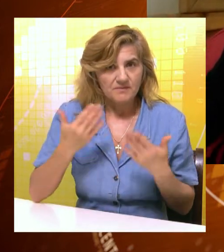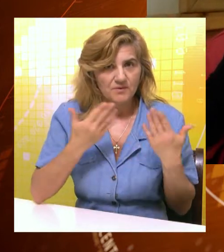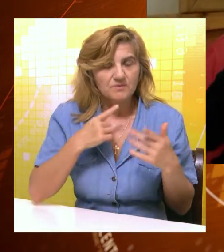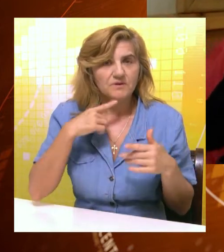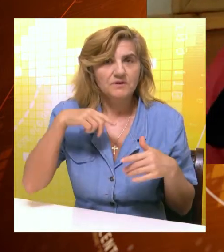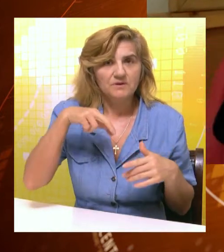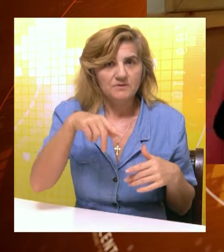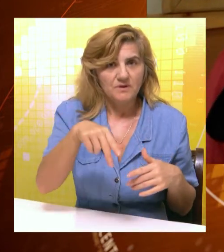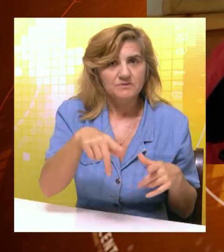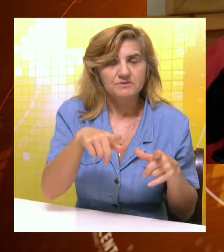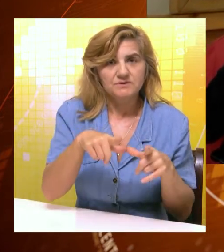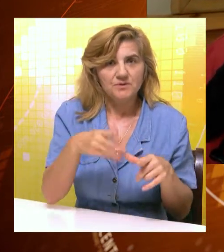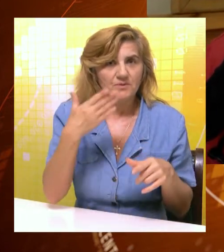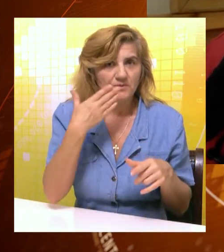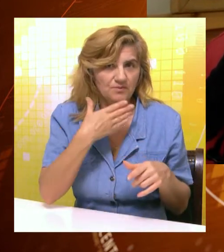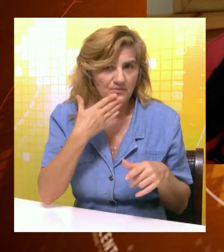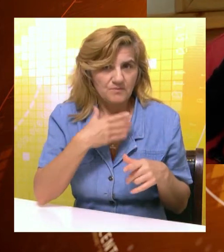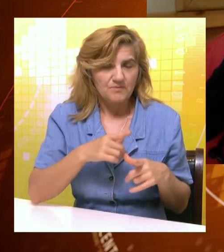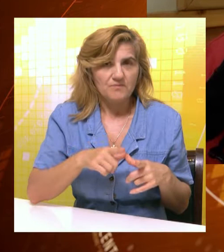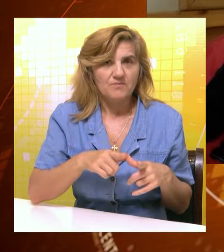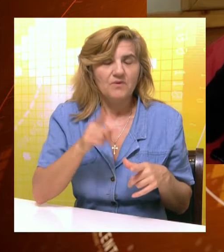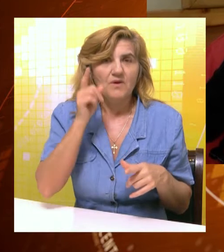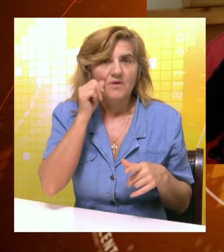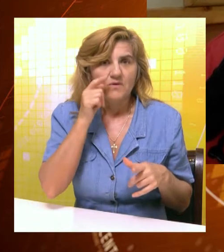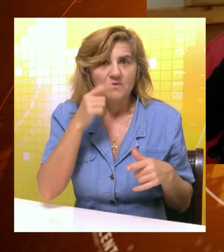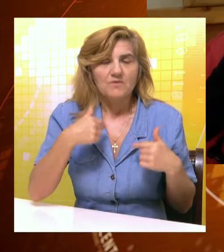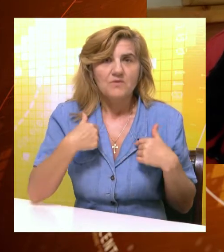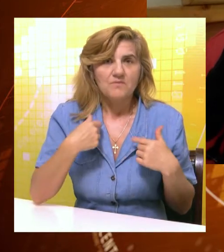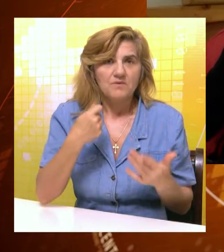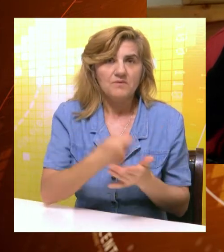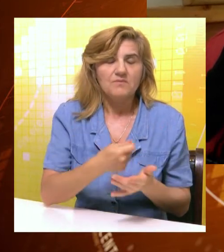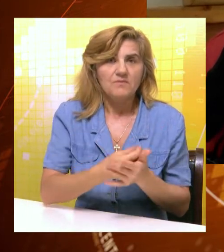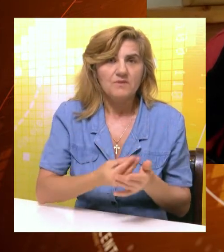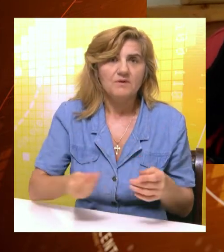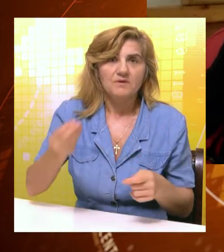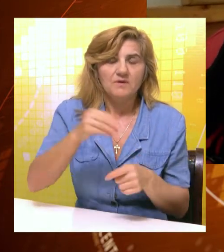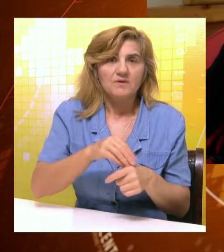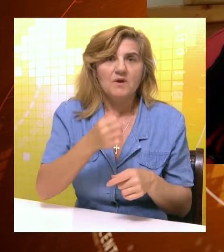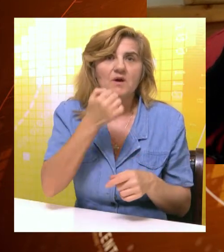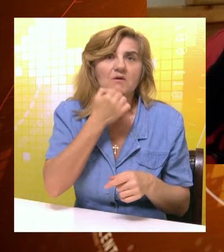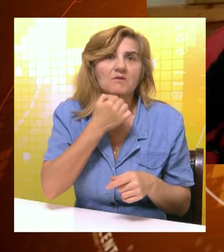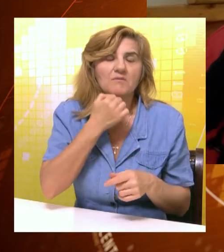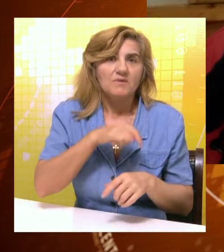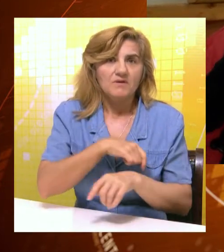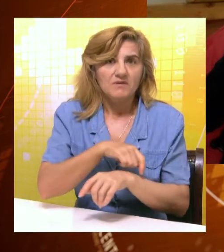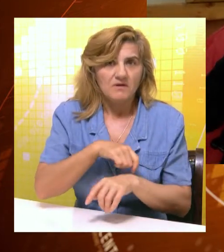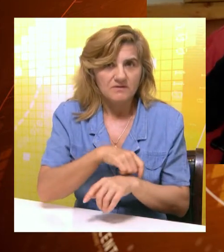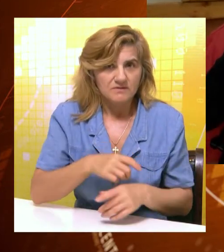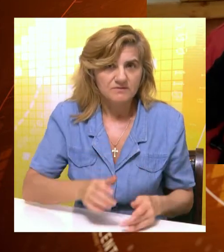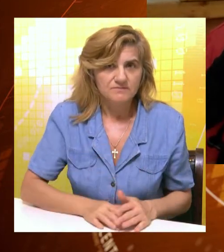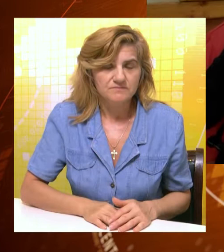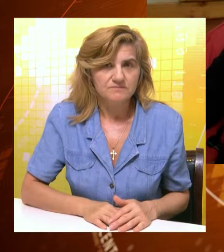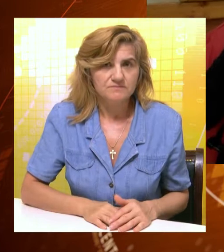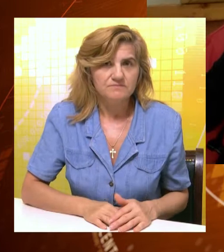i poslali su me roditelji na privatne časove da se još bolje mogu spremiti. I